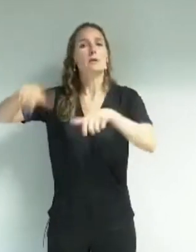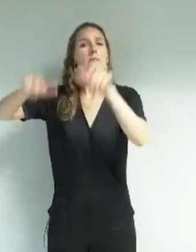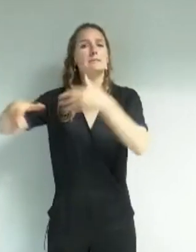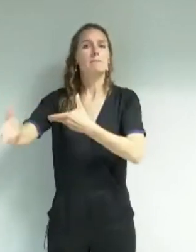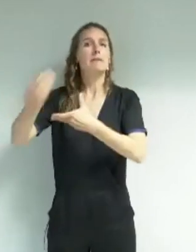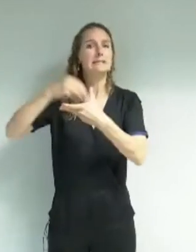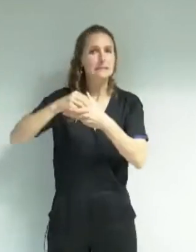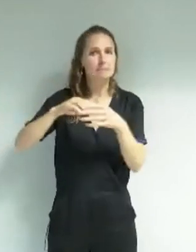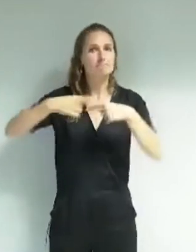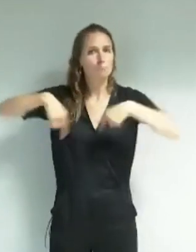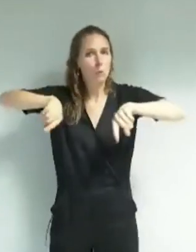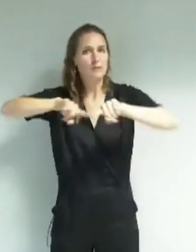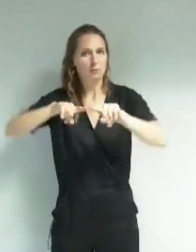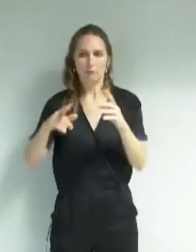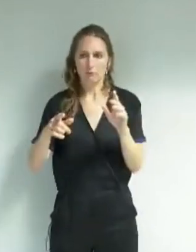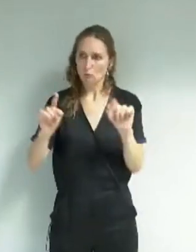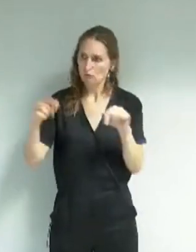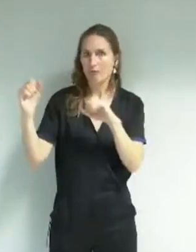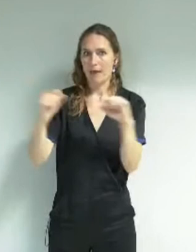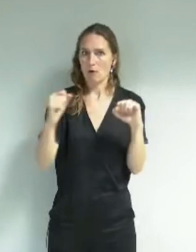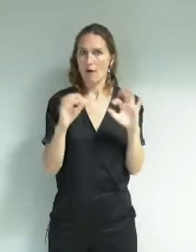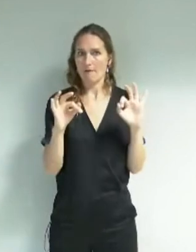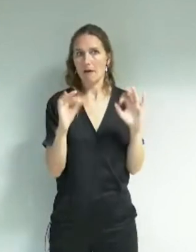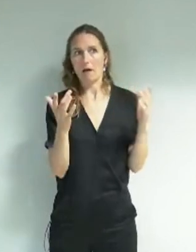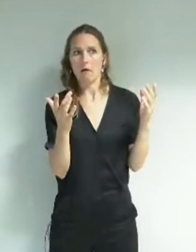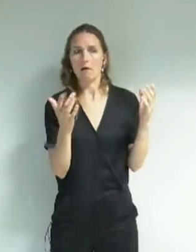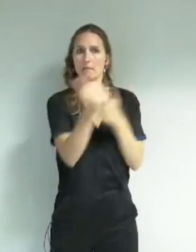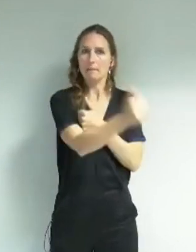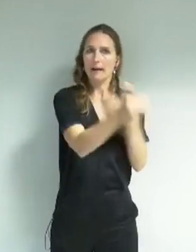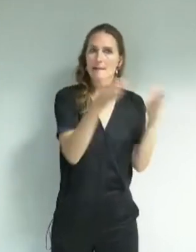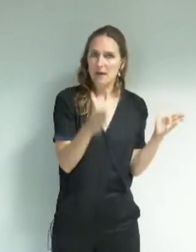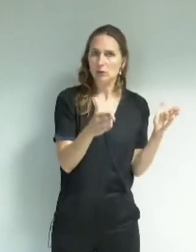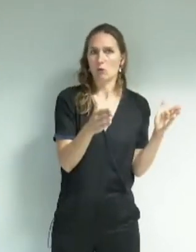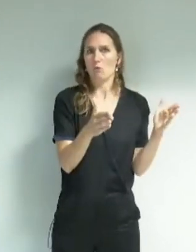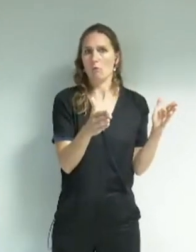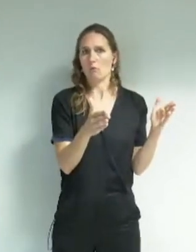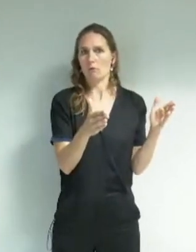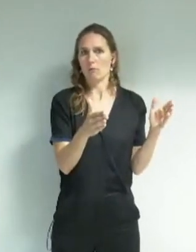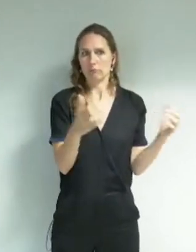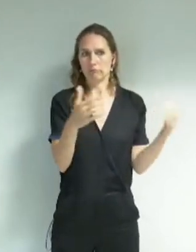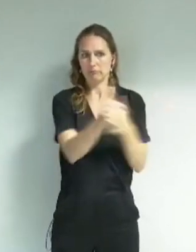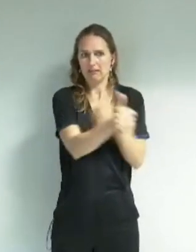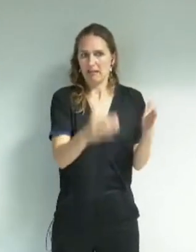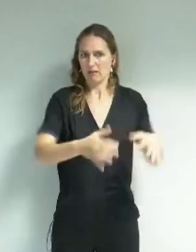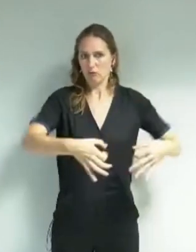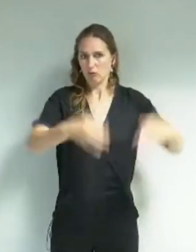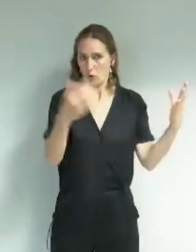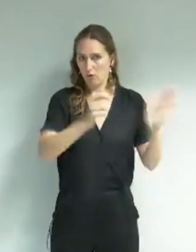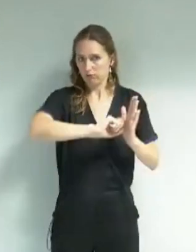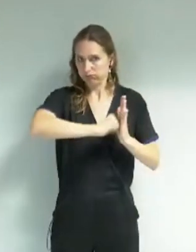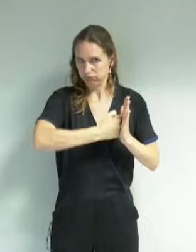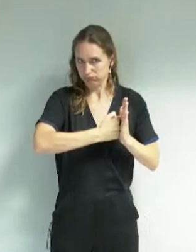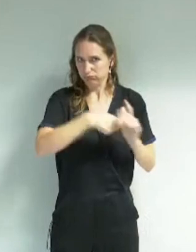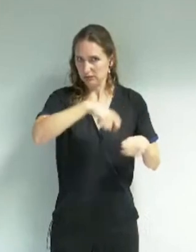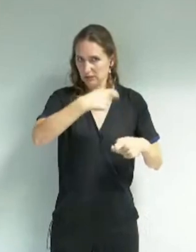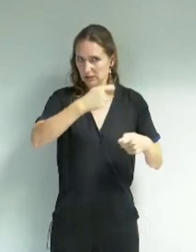ont aussi partagé la critique d'une animation trop cadrée par les prestataires. Mais nous sommes également d'accord